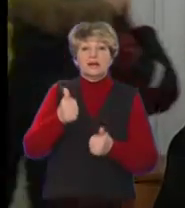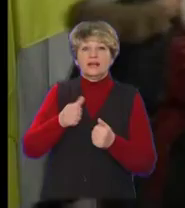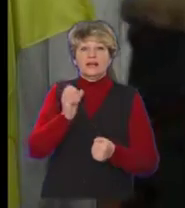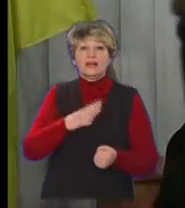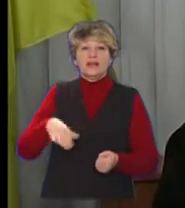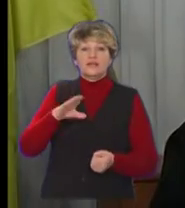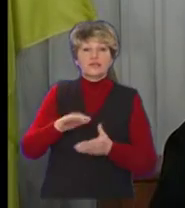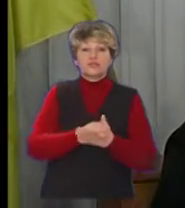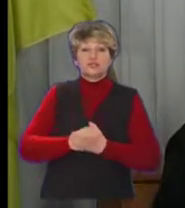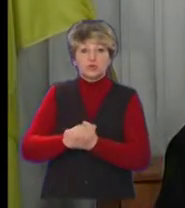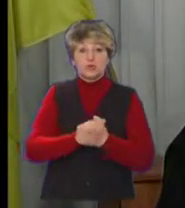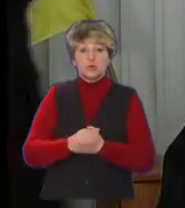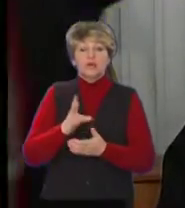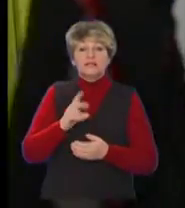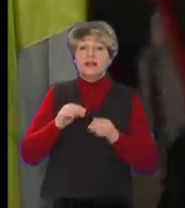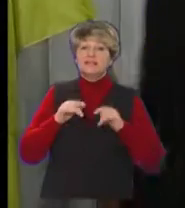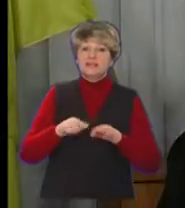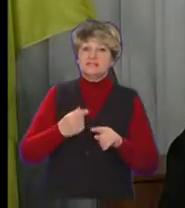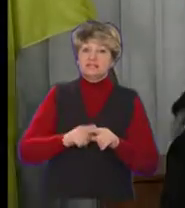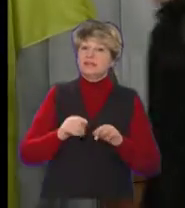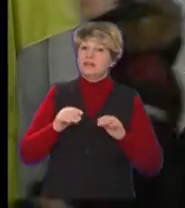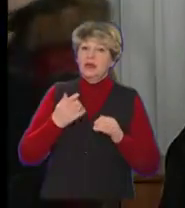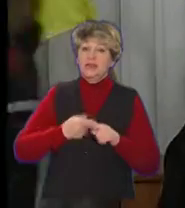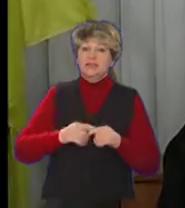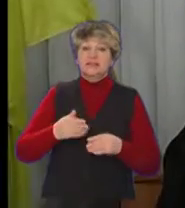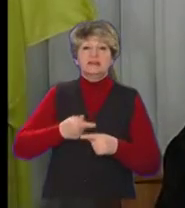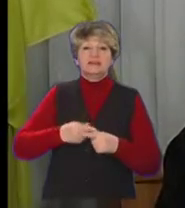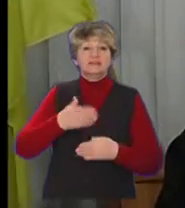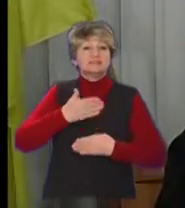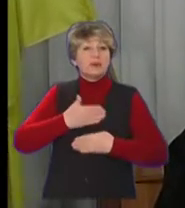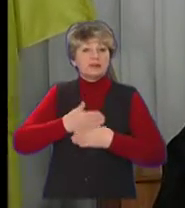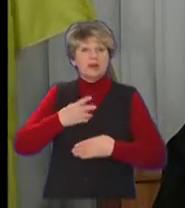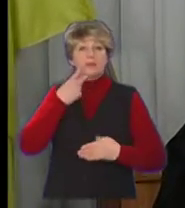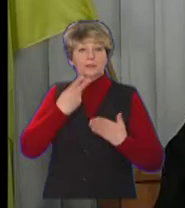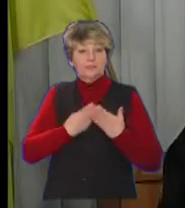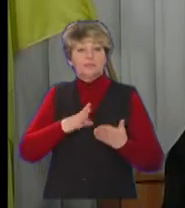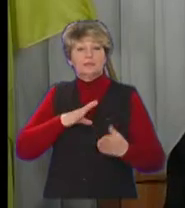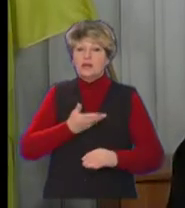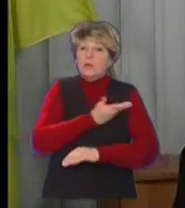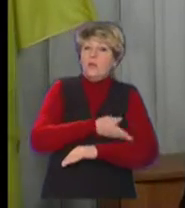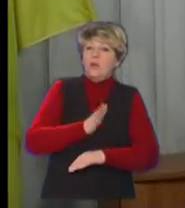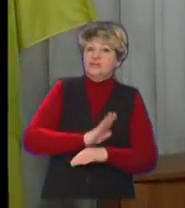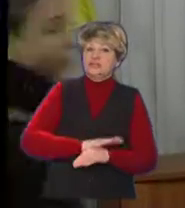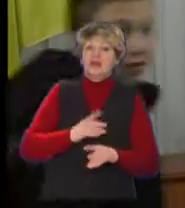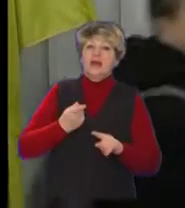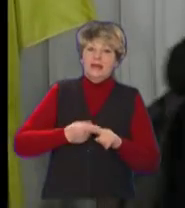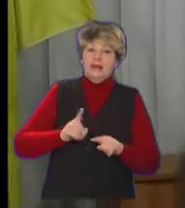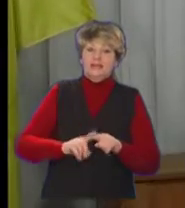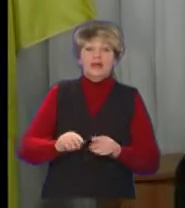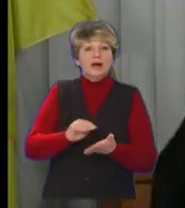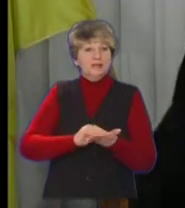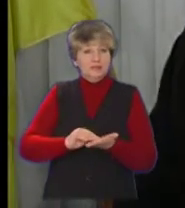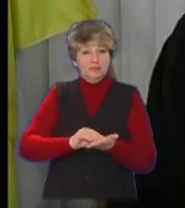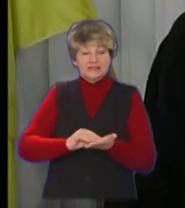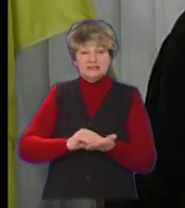Євросоюзу на здійснення такої діяльності. Цей спектакль вже пройшовся по Польщі, але саме головне випробування, це своєрідна